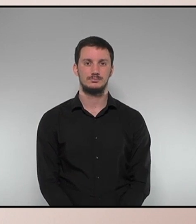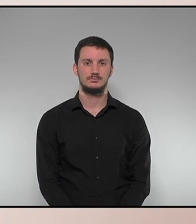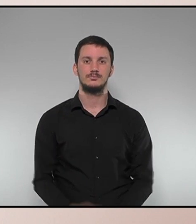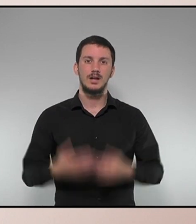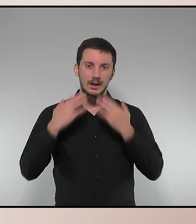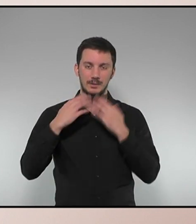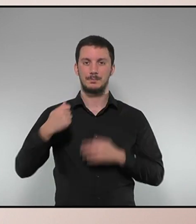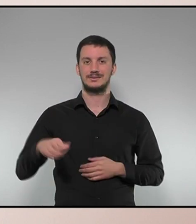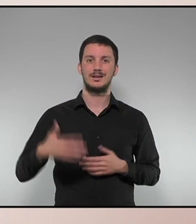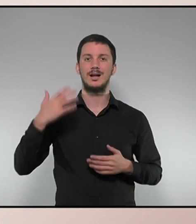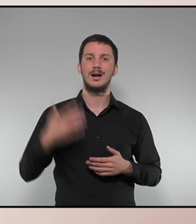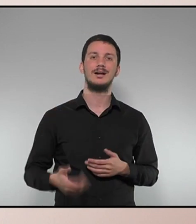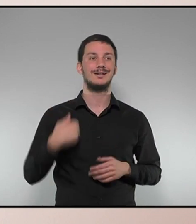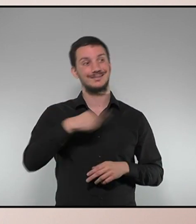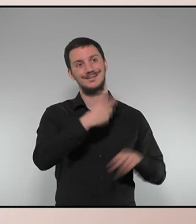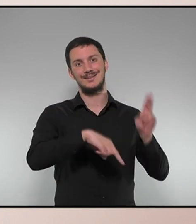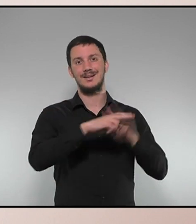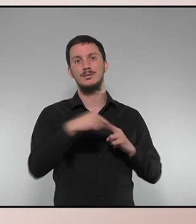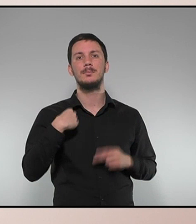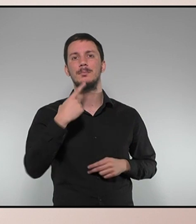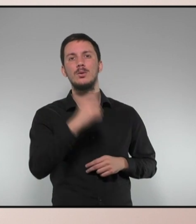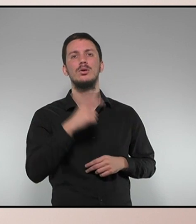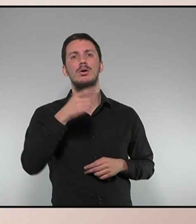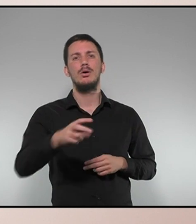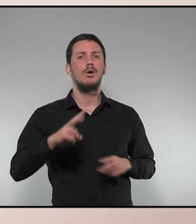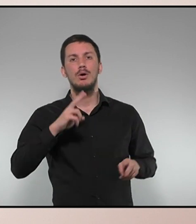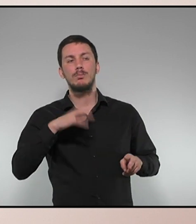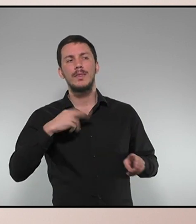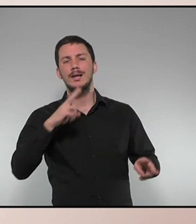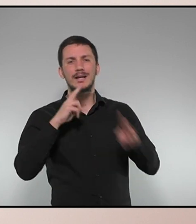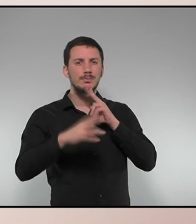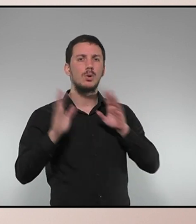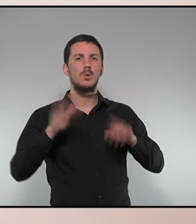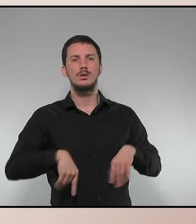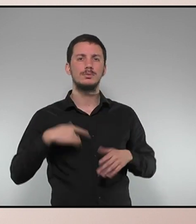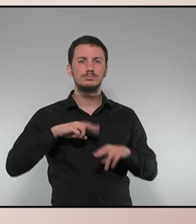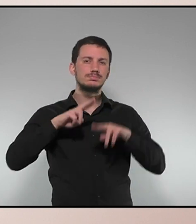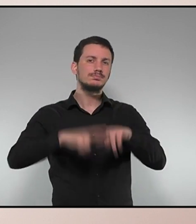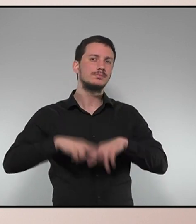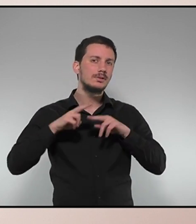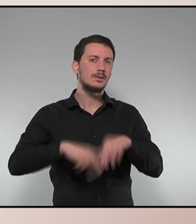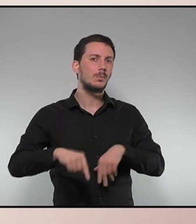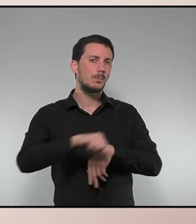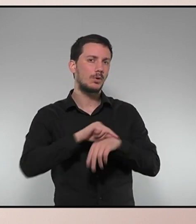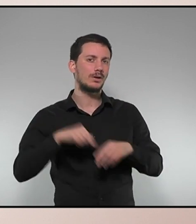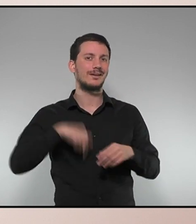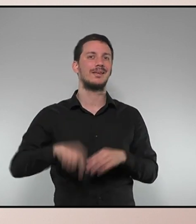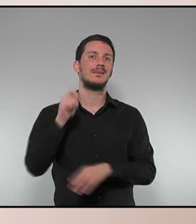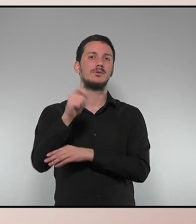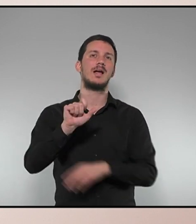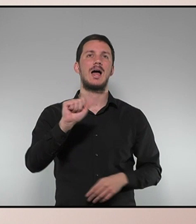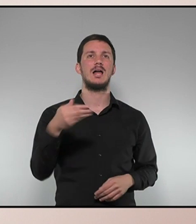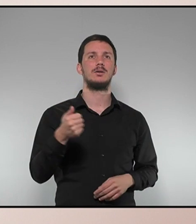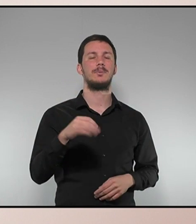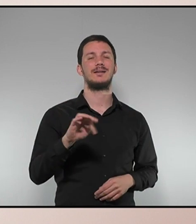Gràcies, president. Pregunta al president de la Generalitat a respondre oralment en el ple sobre els darrers esdeveniments polítics. Formula la pregunta al diputat Albert